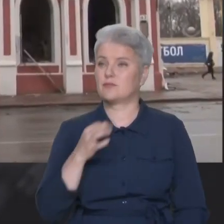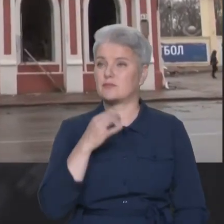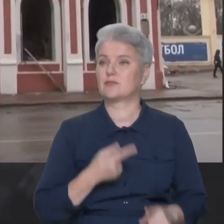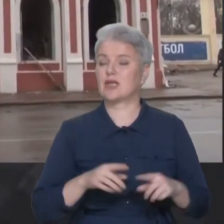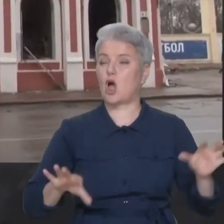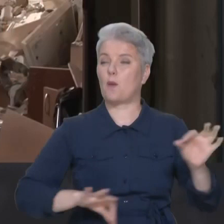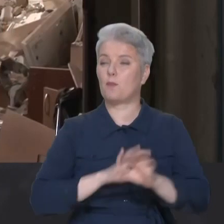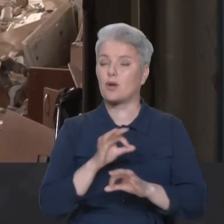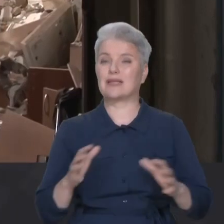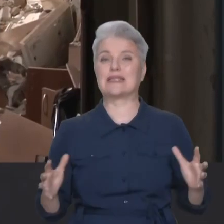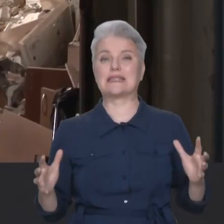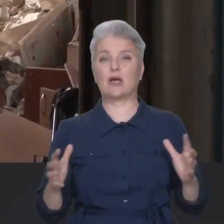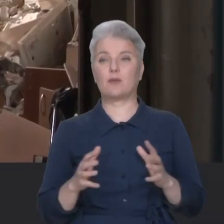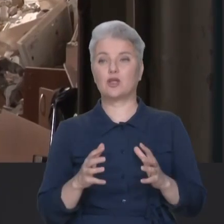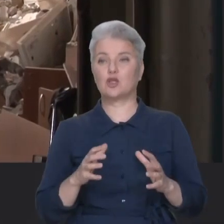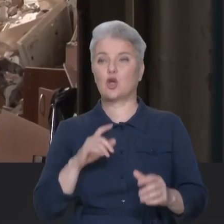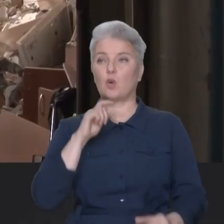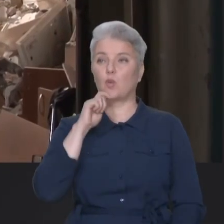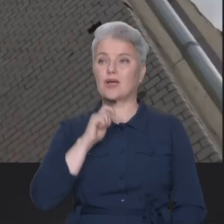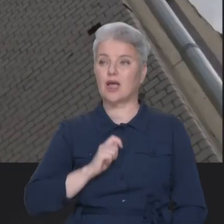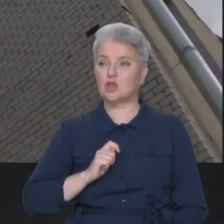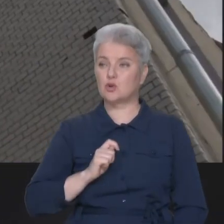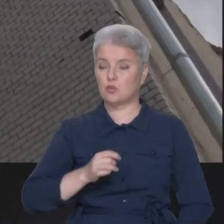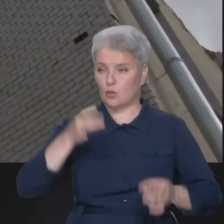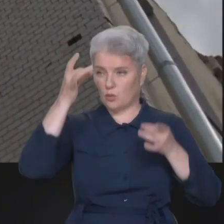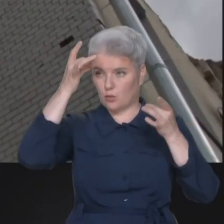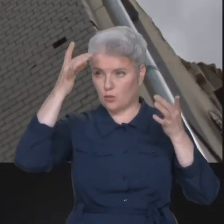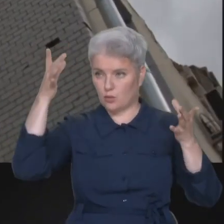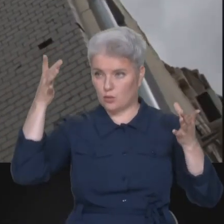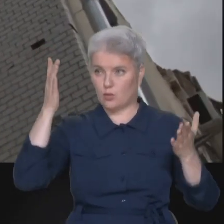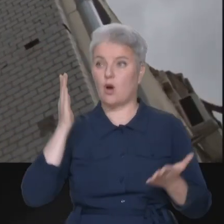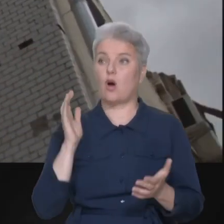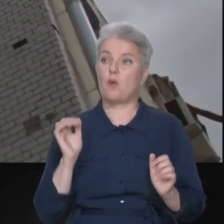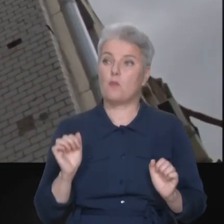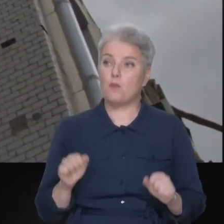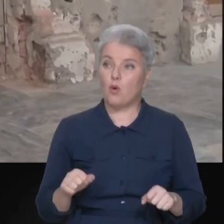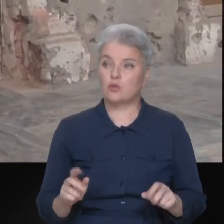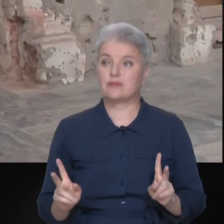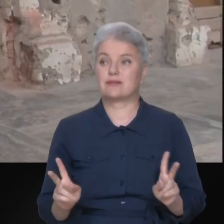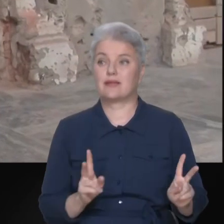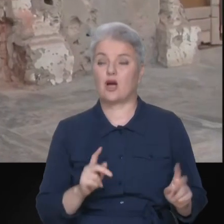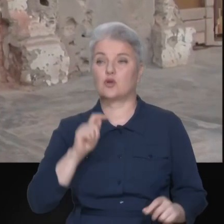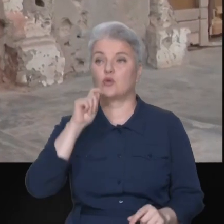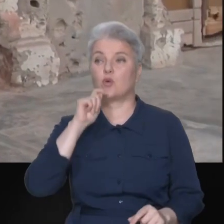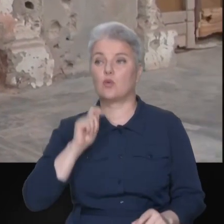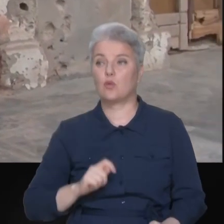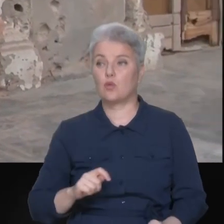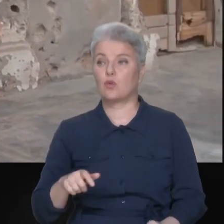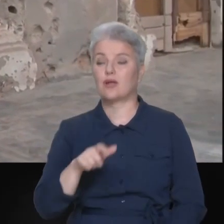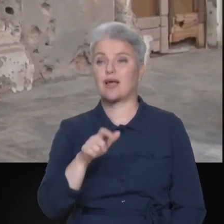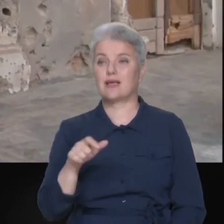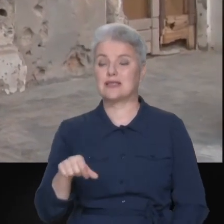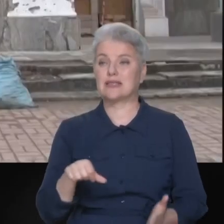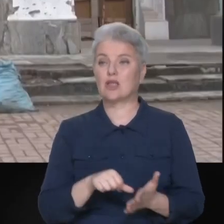проєкт «Збережіть українську культуру» чи можуть якось українці долучитися, як саме до